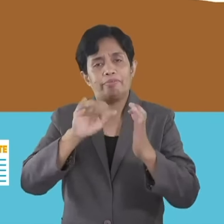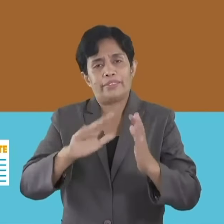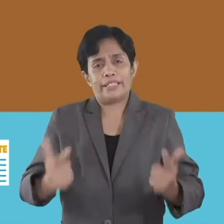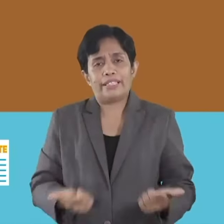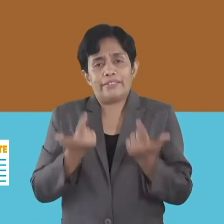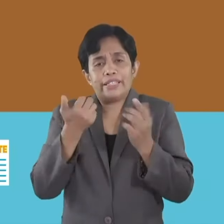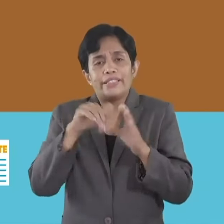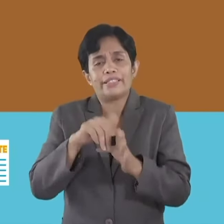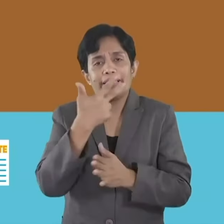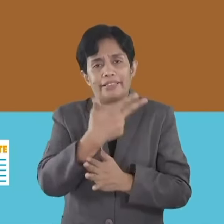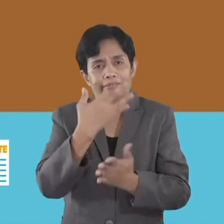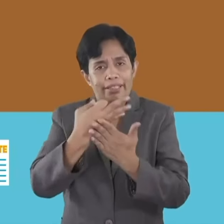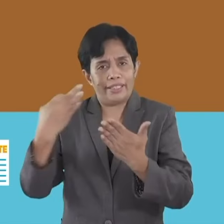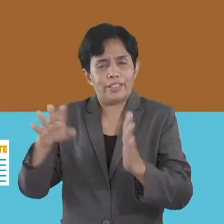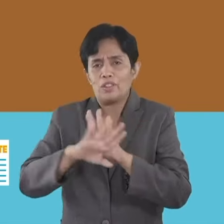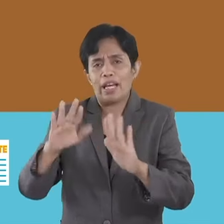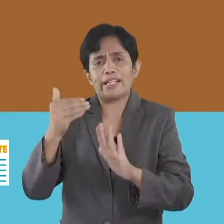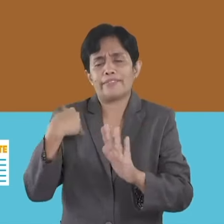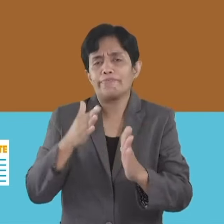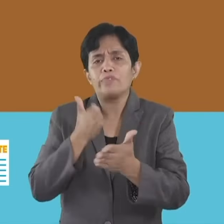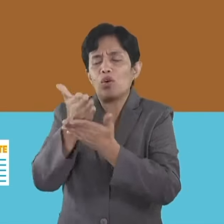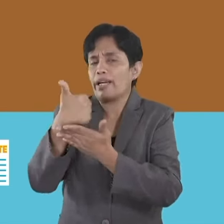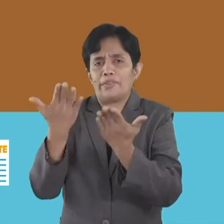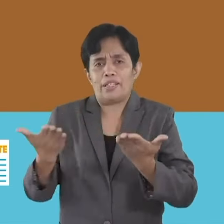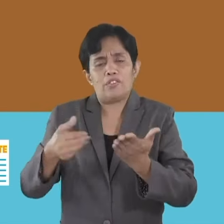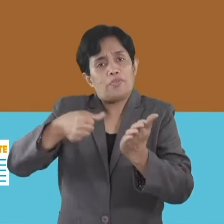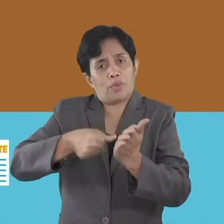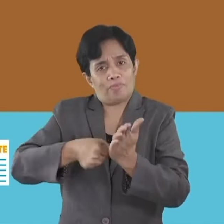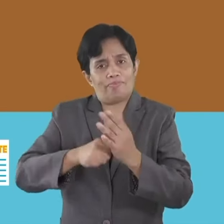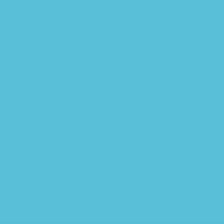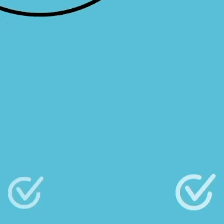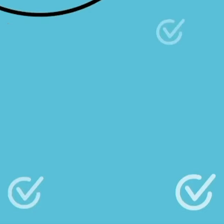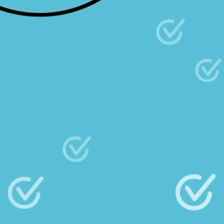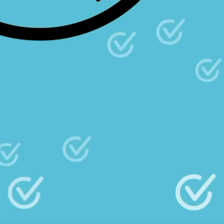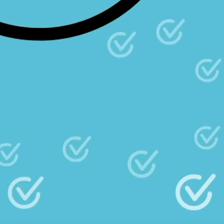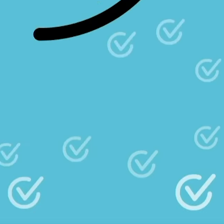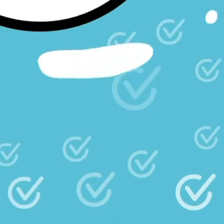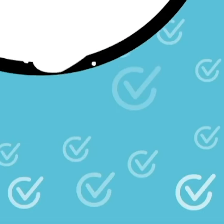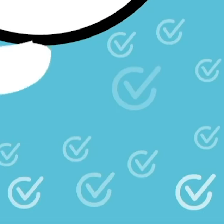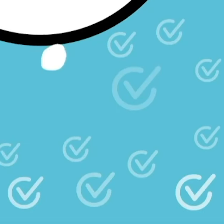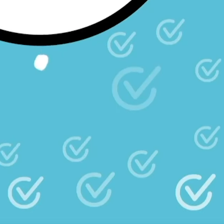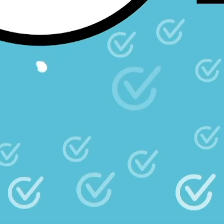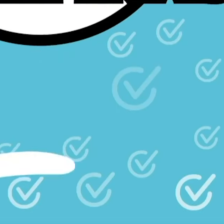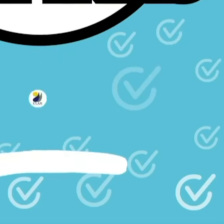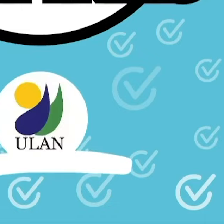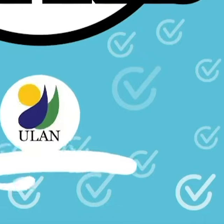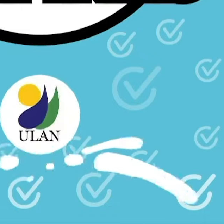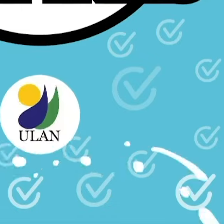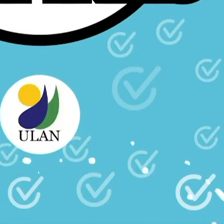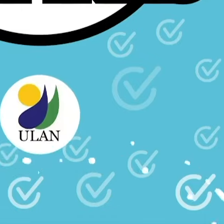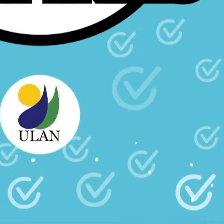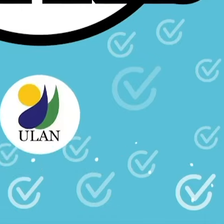kapasilidad, dili na kinanglang mo adto sa ubang dapit para mabutar. Pagbutar nga luwas,